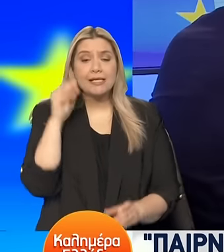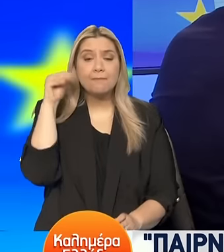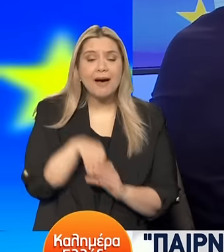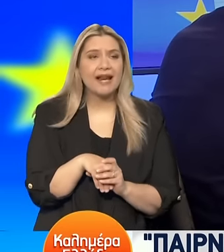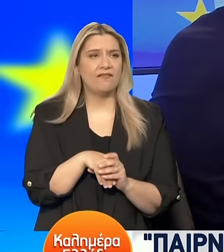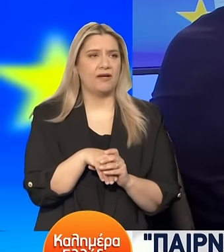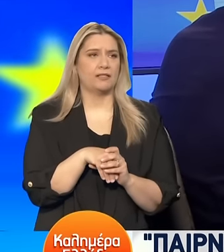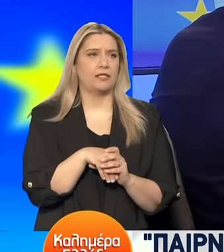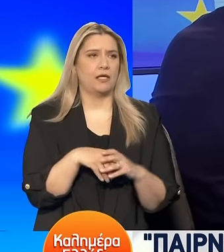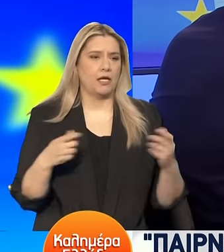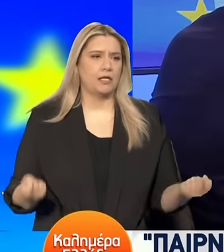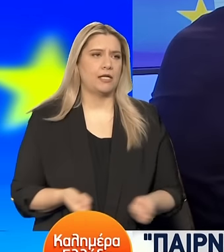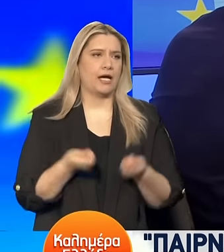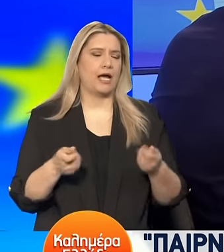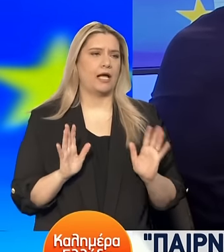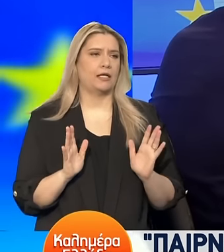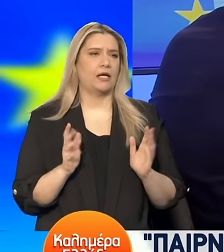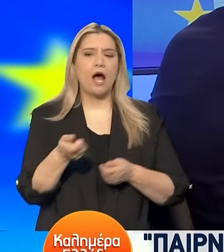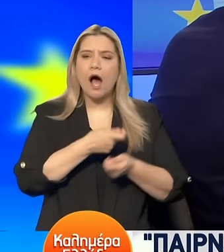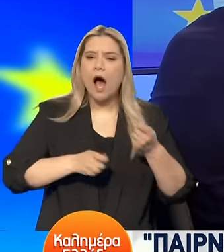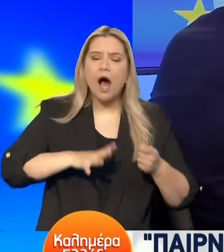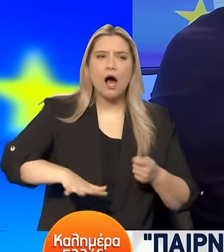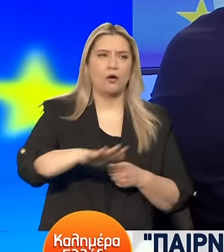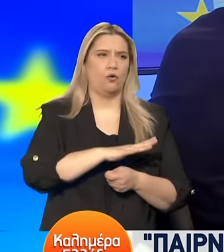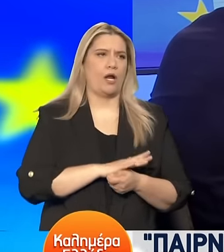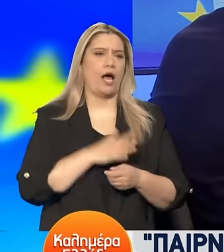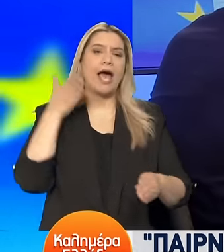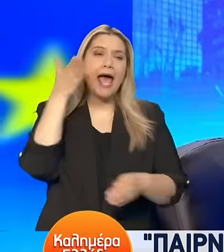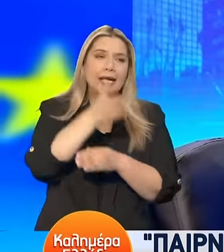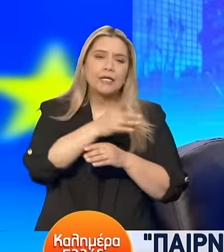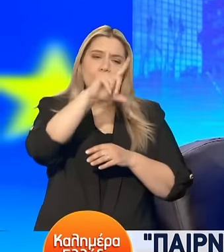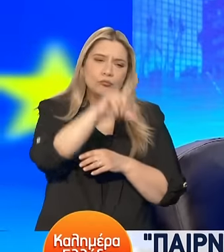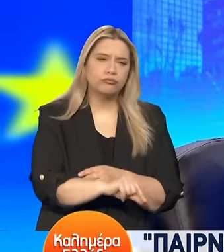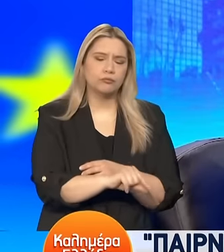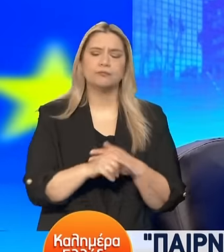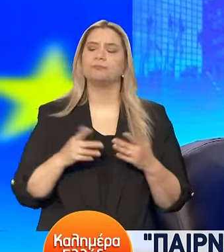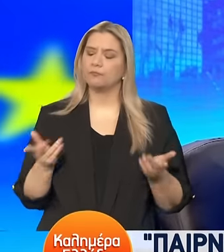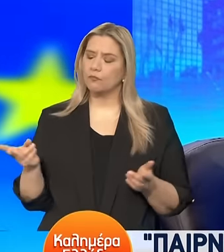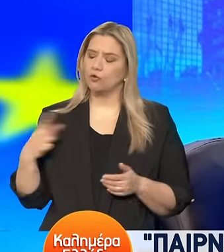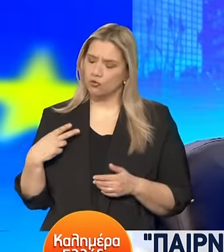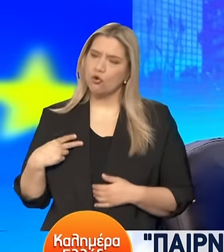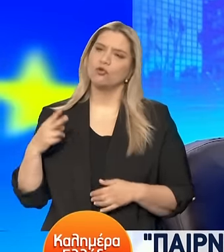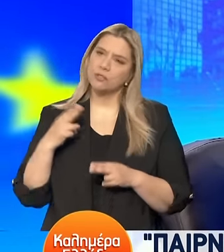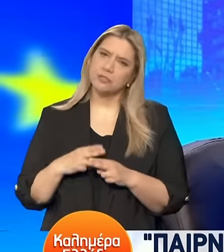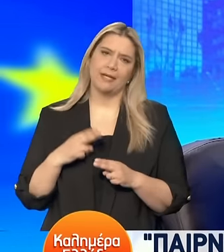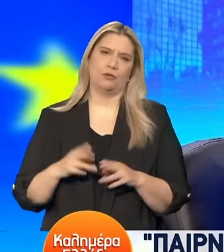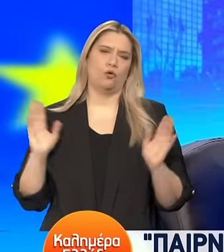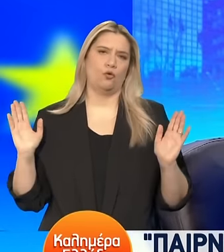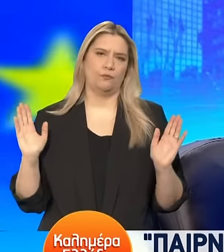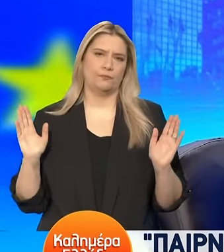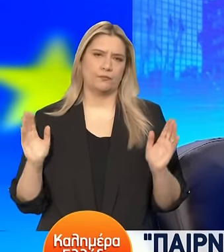αγορά Αυτή τη στιγμή Με πρωτοβουλίες της κυβέρνησης για να πέσουν τα ενίκια Είναι πολύ σημαντικό το θέμα το οποίο θύγεται Επιτρέψτε μου να μεραστώ μαζί σας